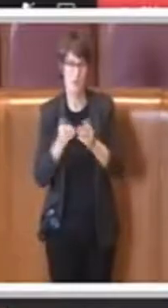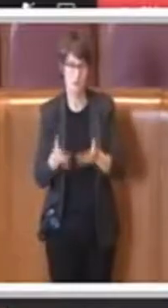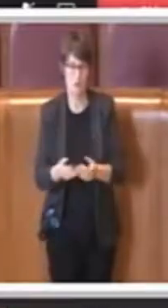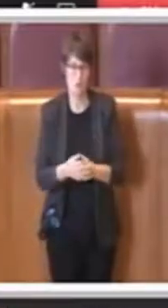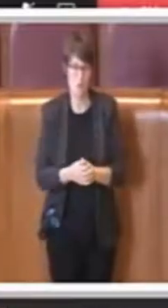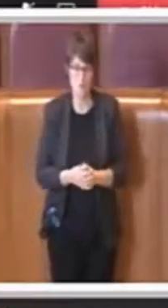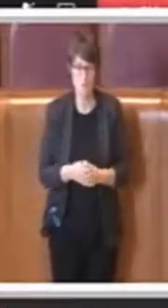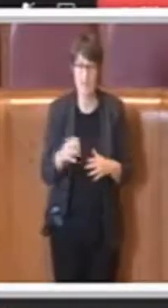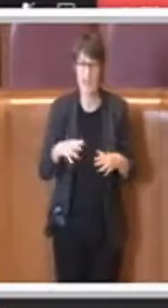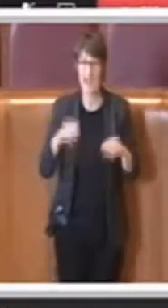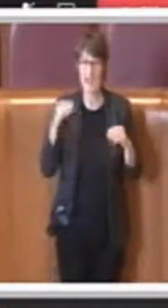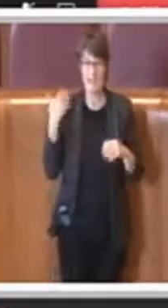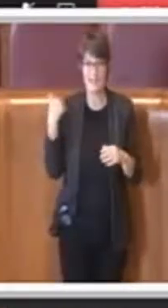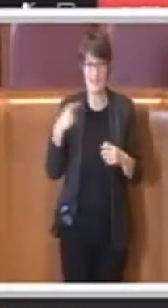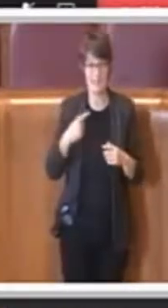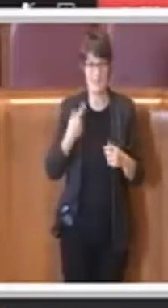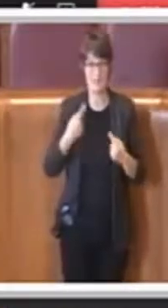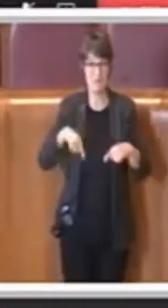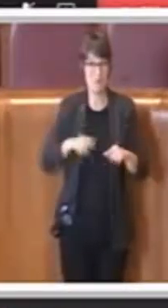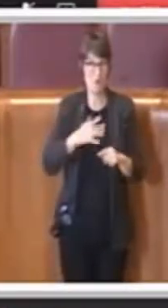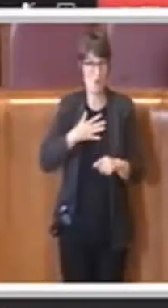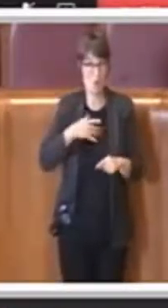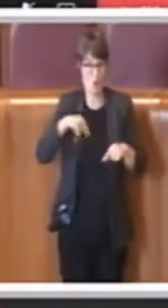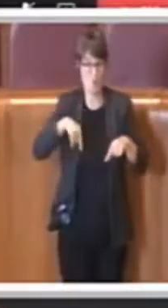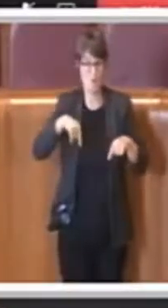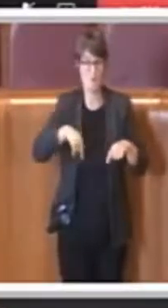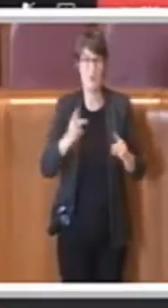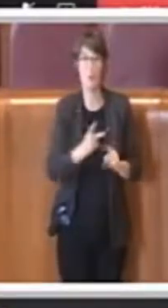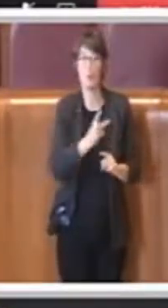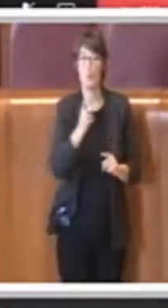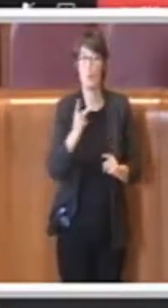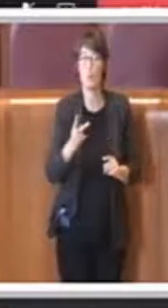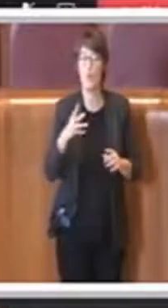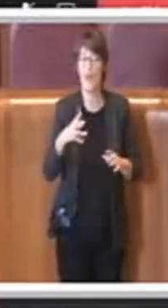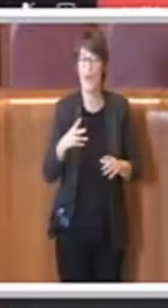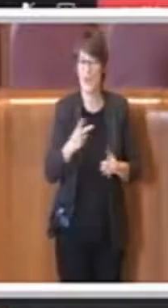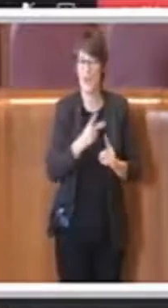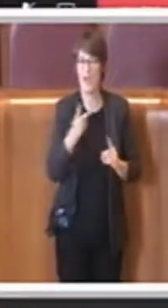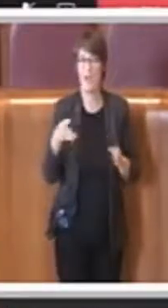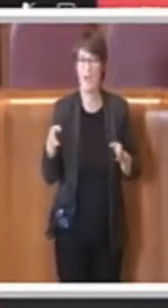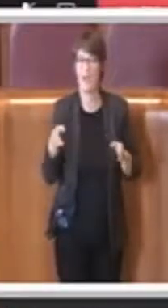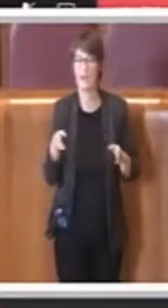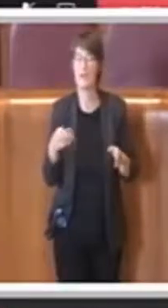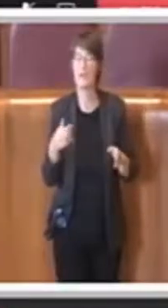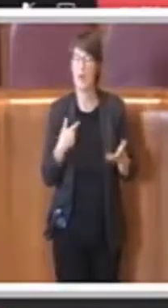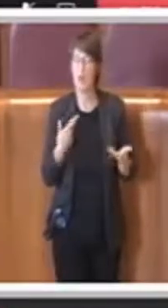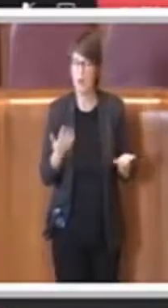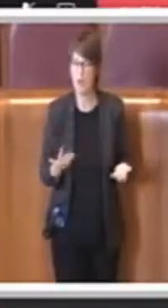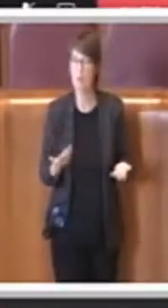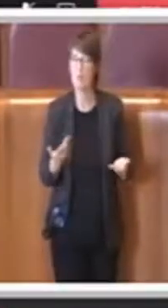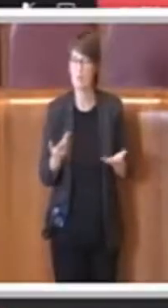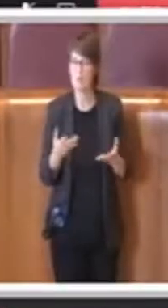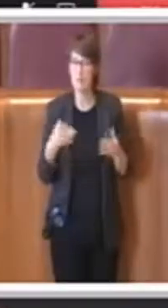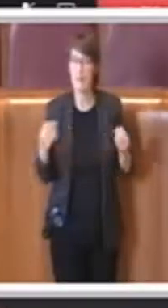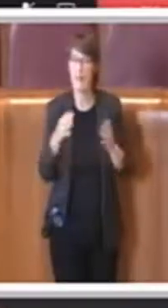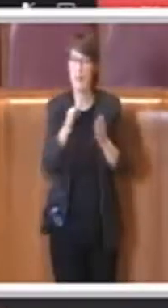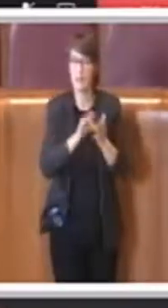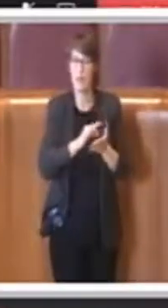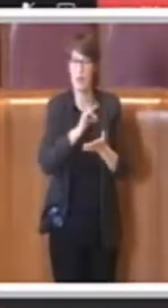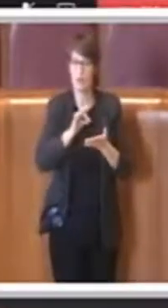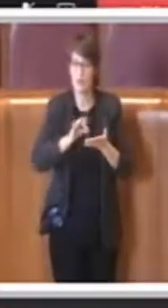sono state anche poi in conclusione dopo molte audizioni anche approvati degli ordini del giorno che sono poi